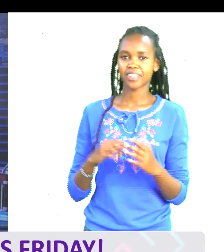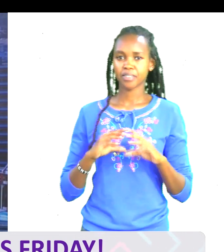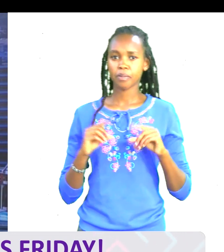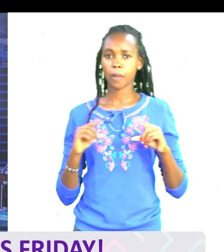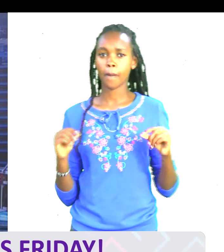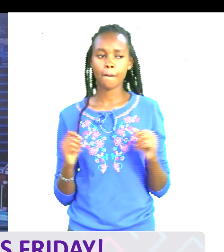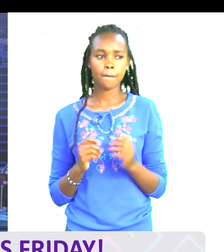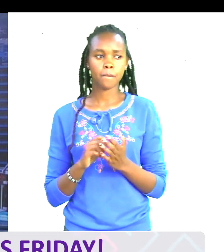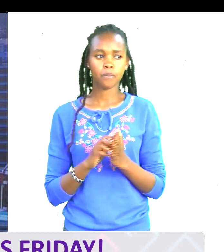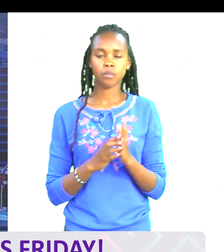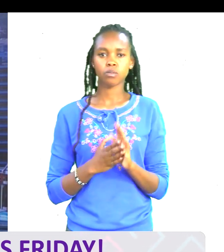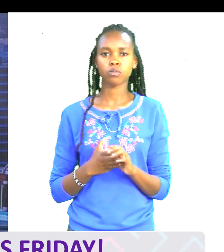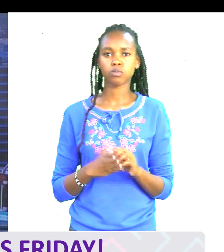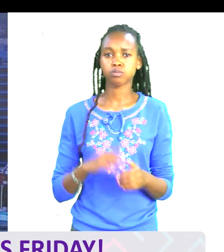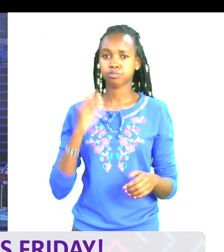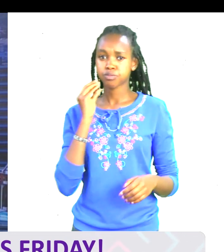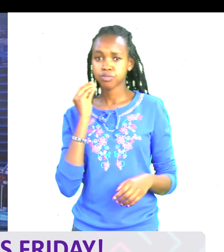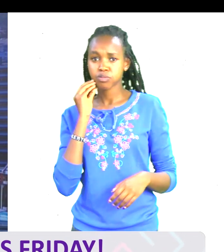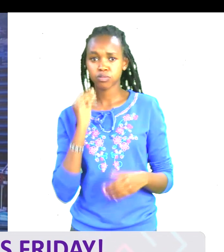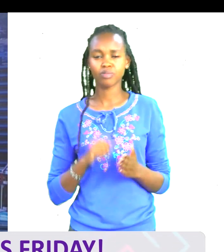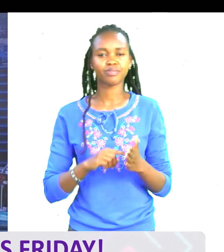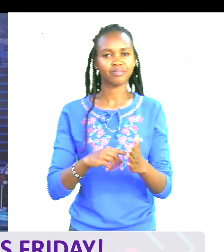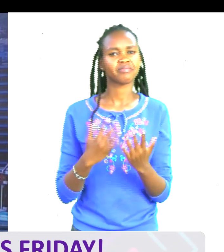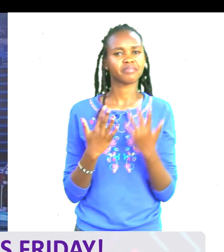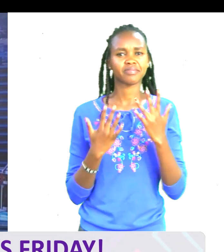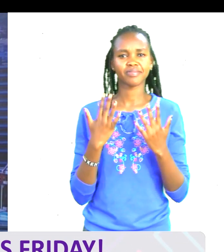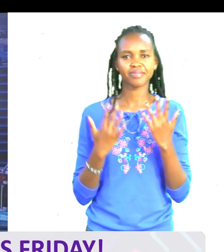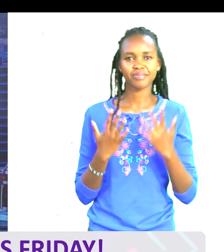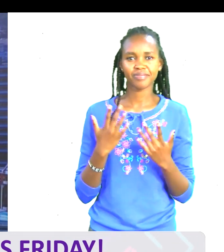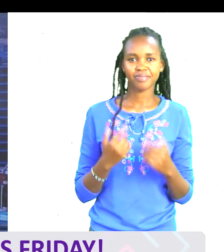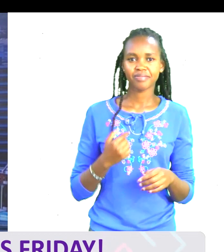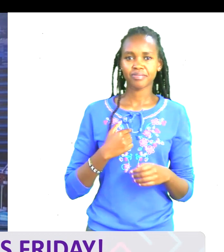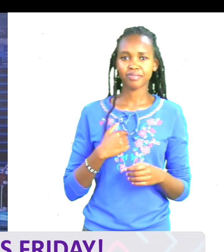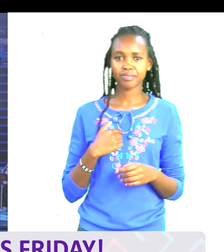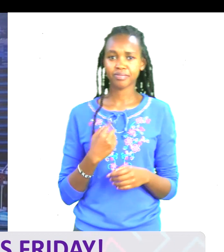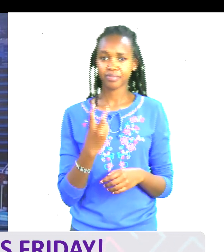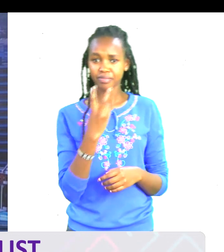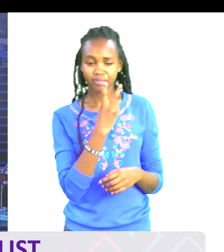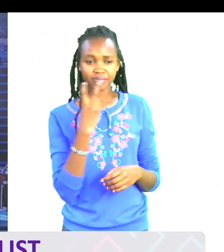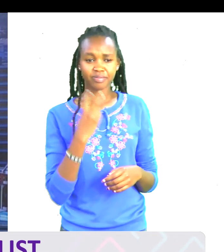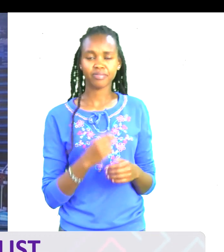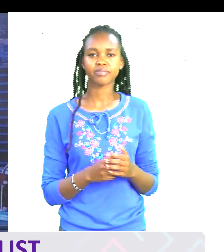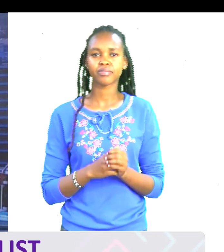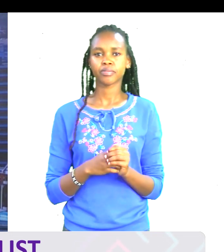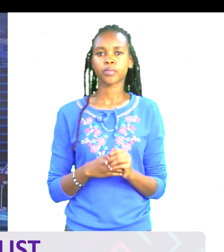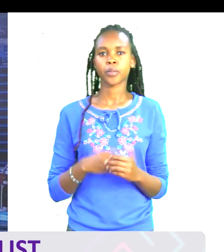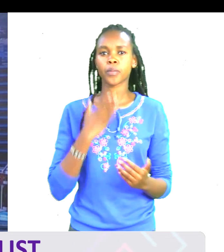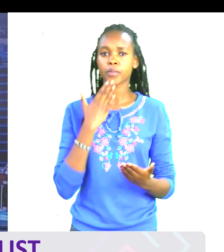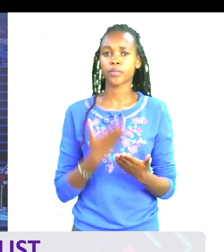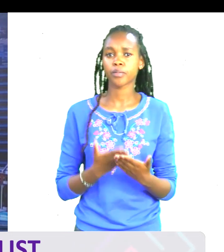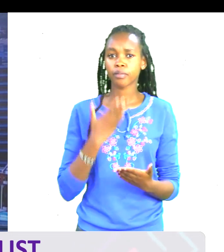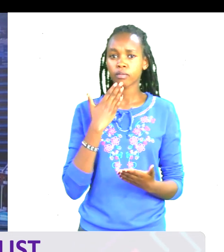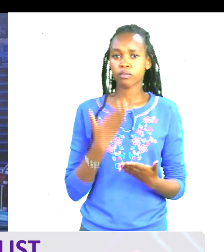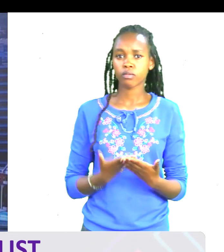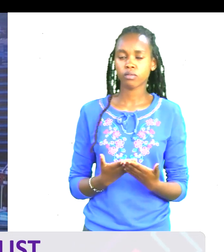Naona faa, for the day, wanyambia smallet. Shoni moto sana, na kupata, kutoka kamega, na shukuru sana, mazee. Alafu, na cheki